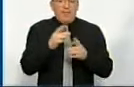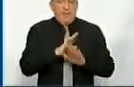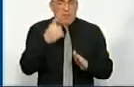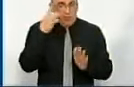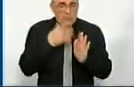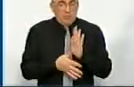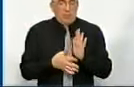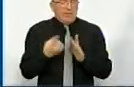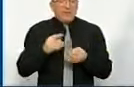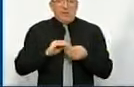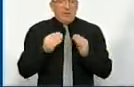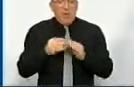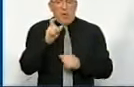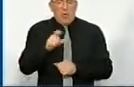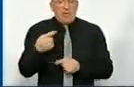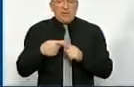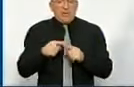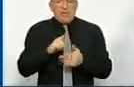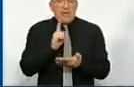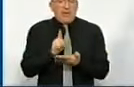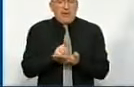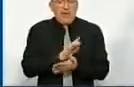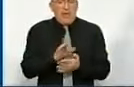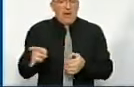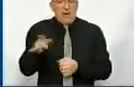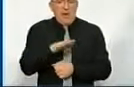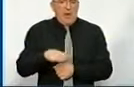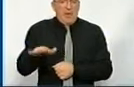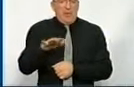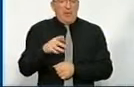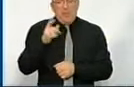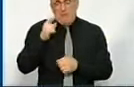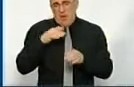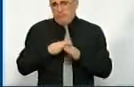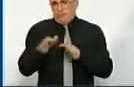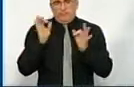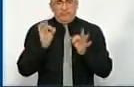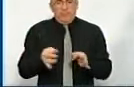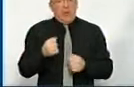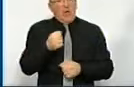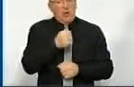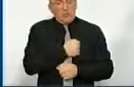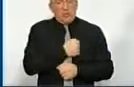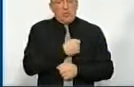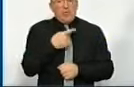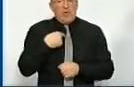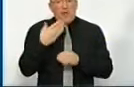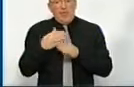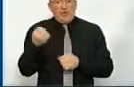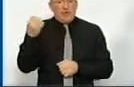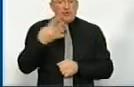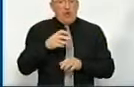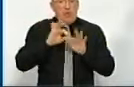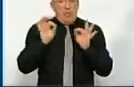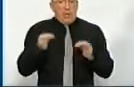розумієте? Це не проблема громади, від цього немає. Питання регіональної політики використовуємо. Абсолютно правильно. І, на жаль, чому я виділив ці чотири